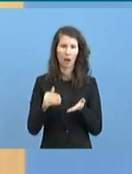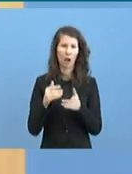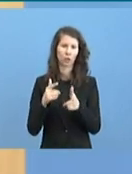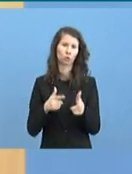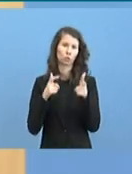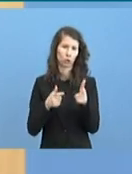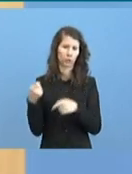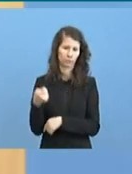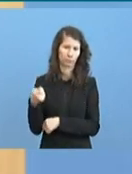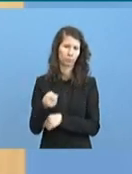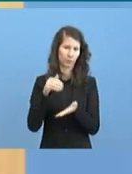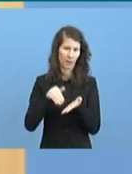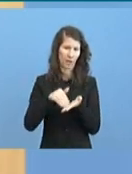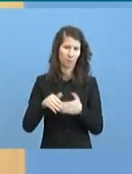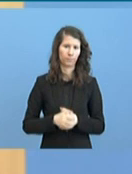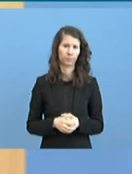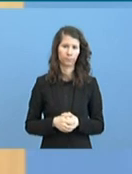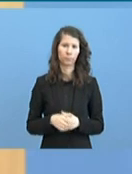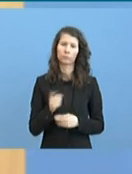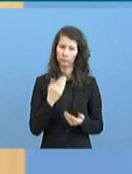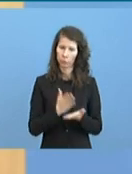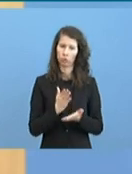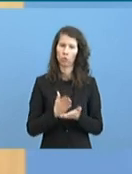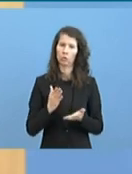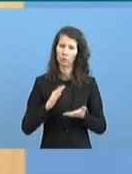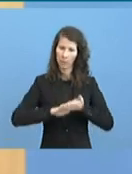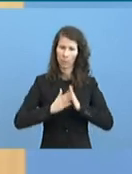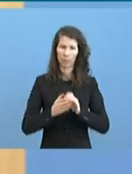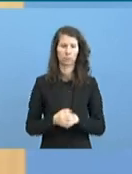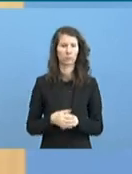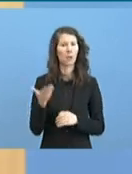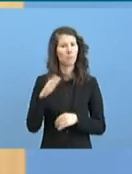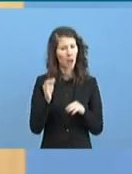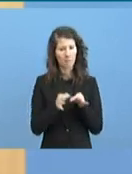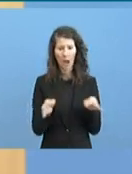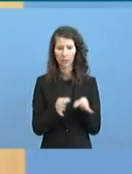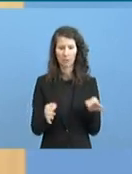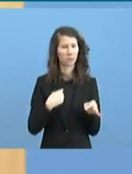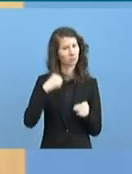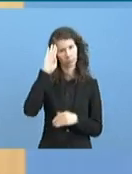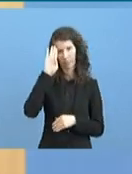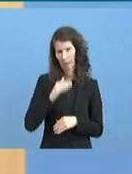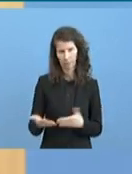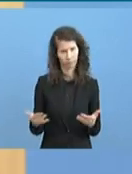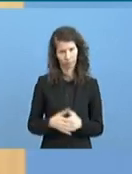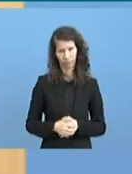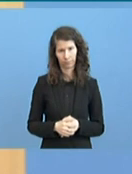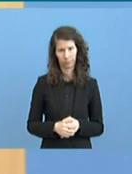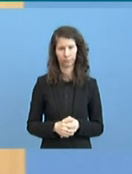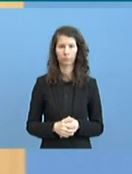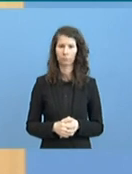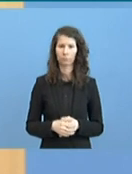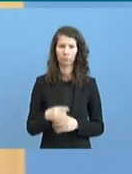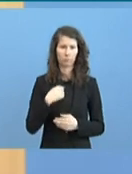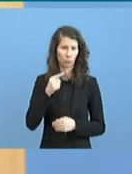Dafür haben wir gesorgt. Mir sind jetzt keine weiteren Maßnahmen bekannt. Müsste ich auch noch